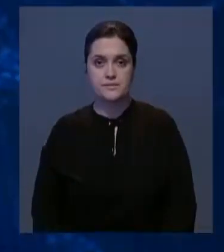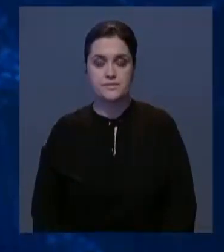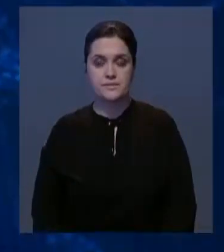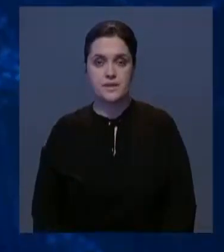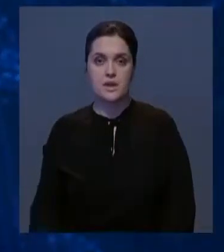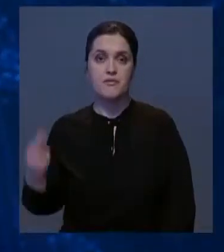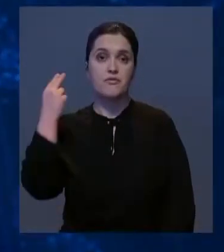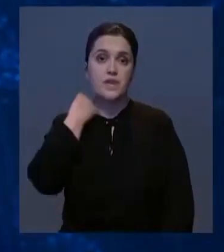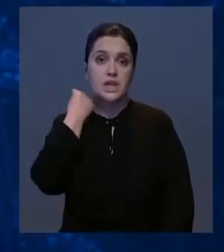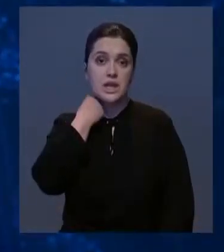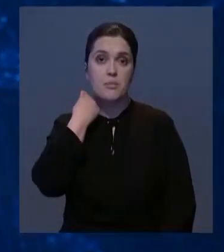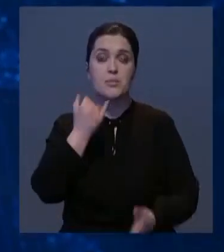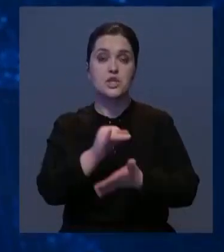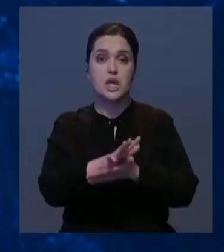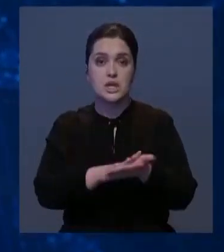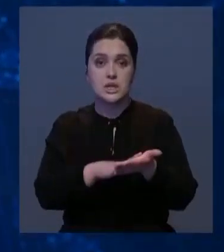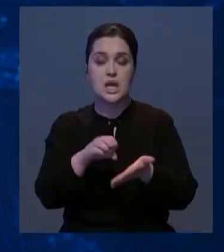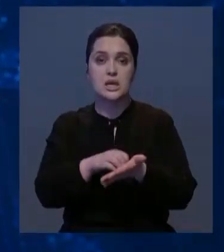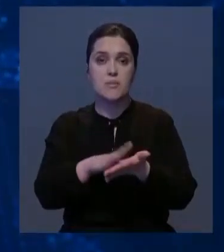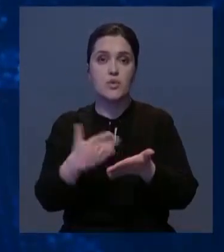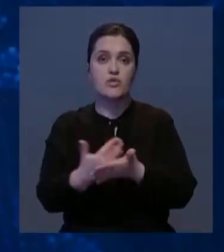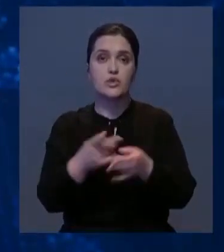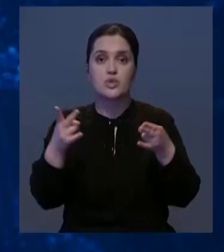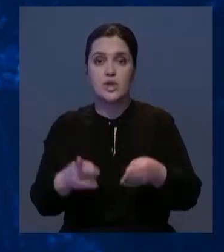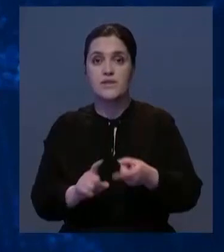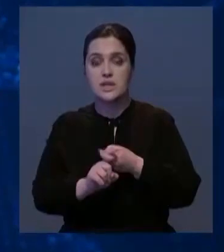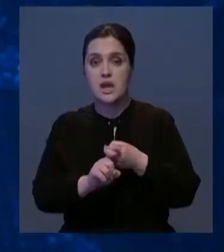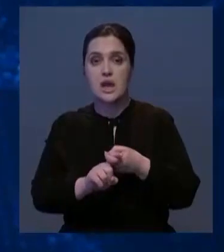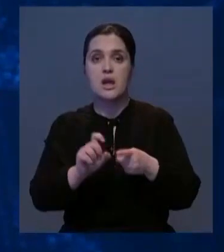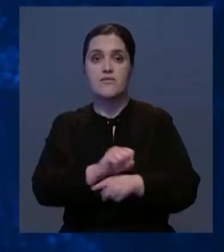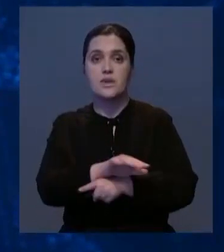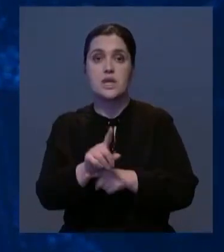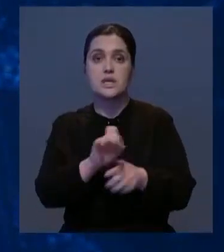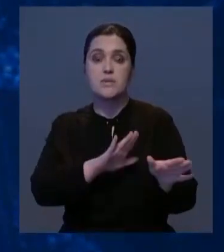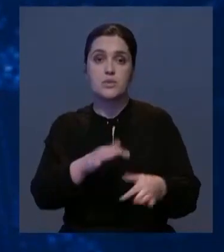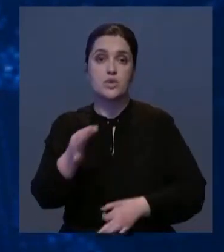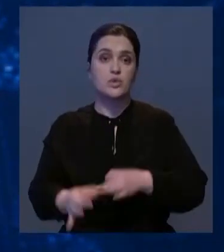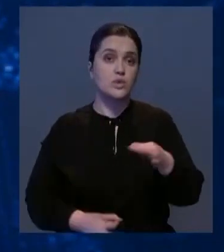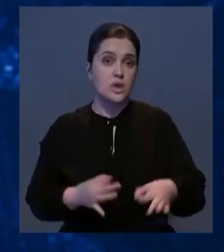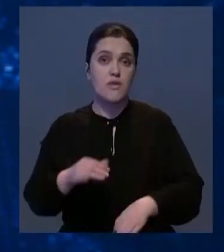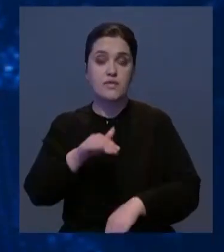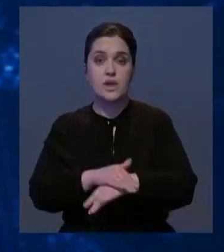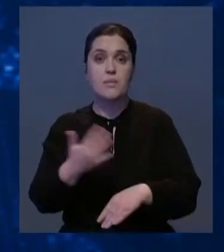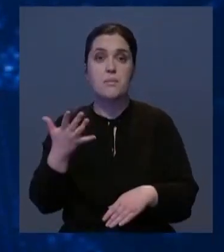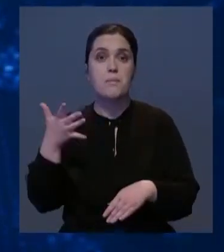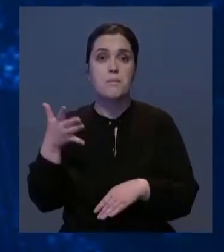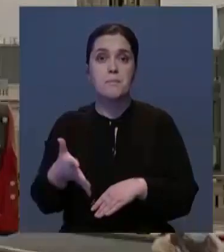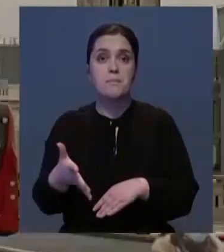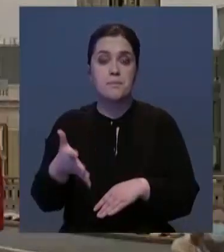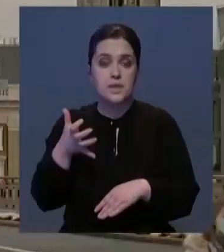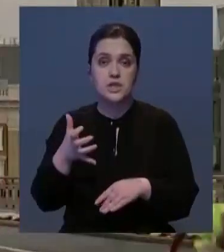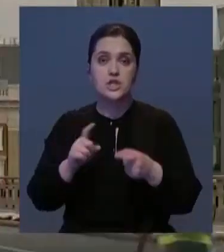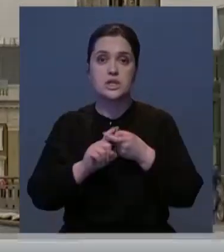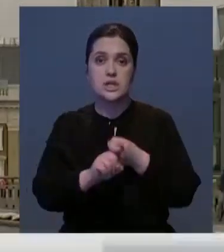Тем временем в Великобритании продолжают регистрировать новые случаи инфицирования коронавирусом. За минувшие сутки там выявили свыше 5